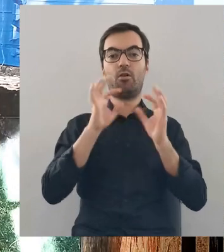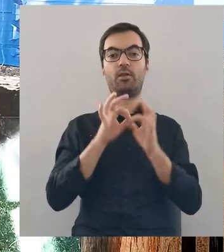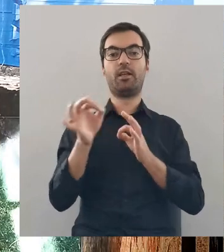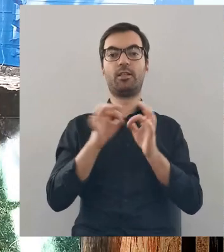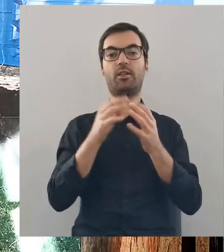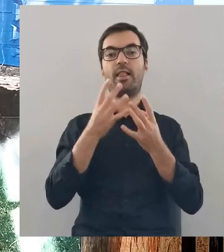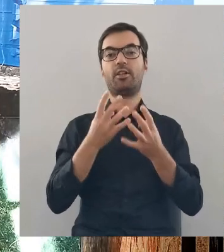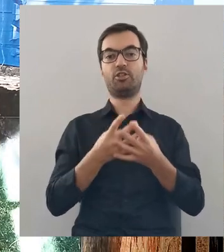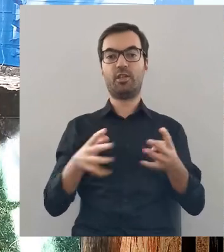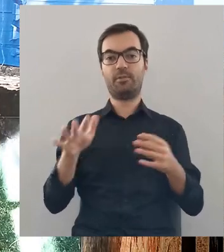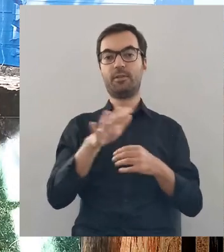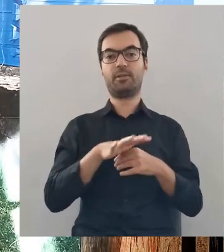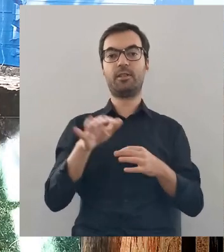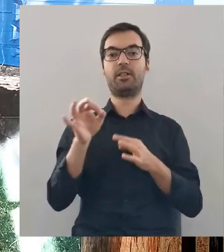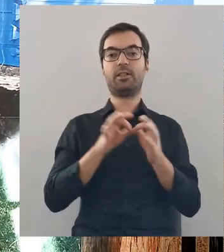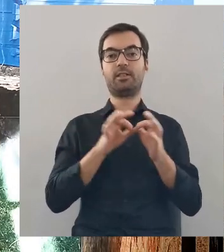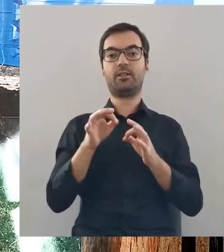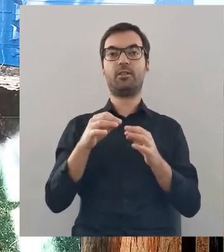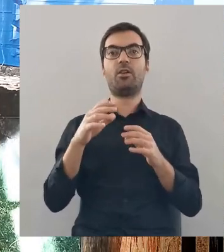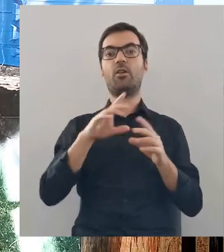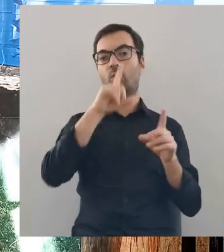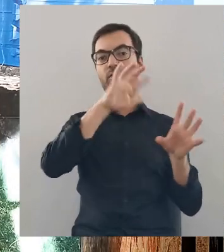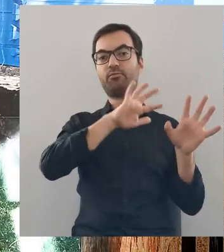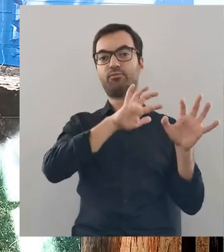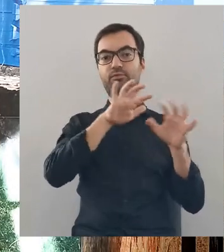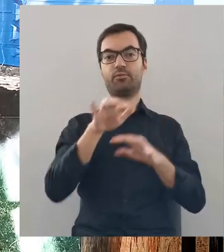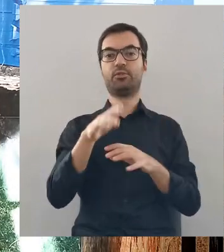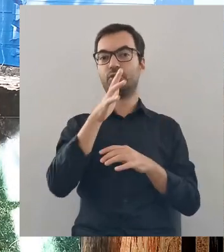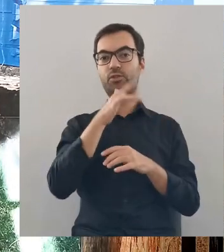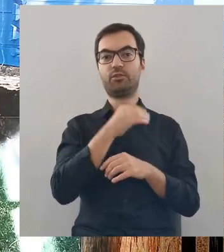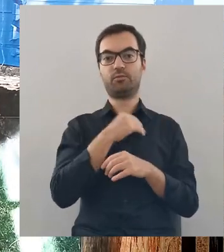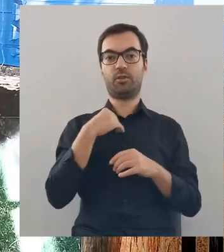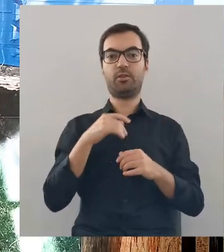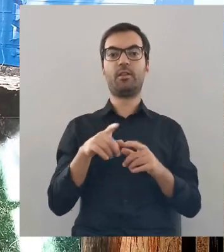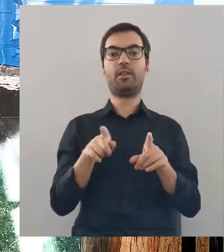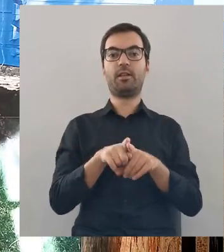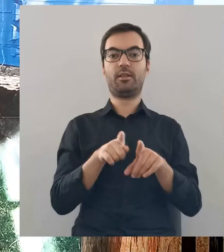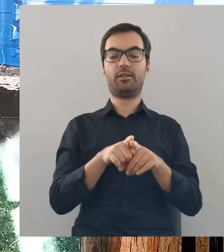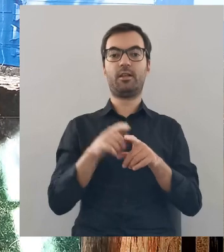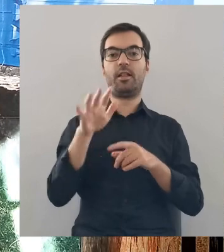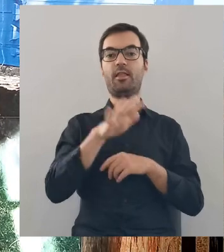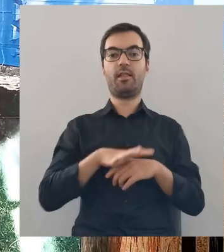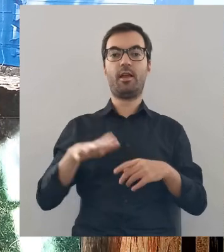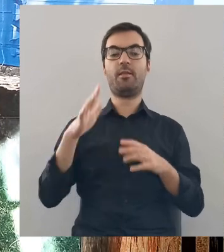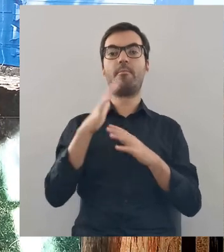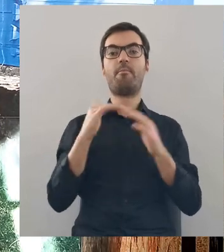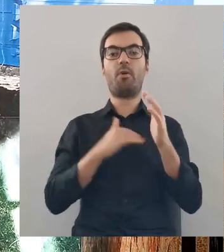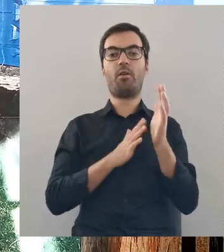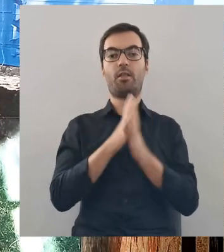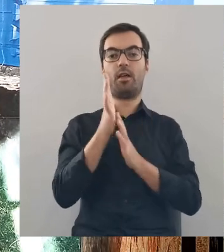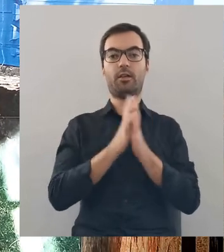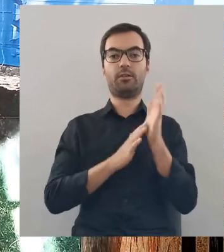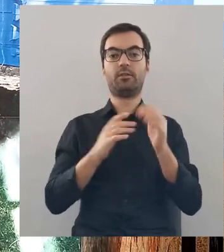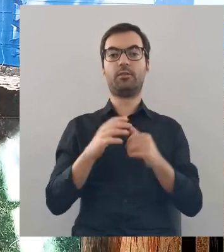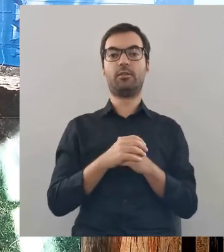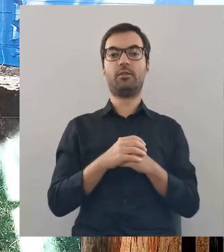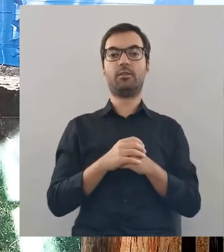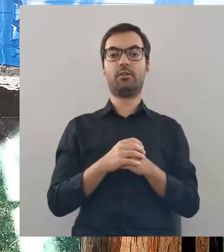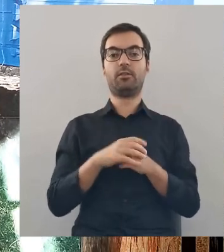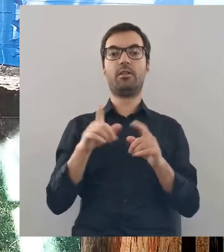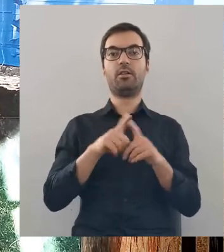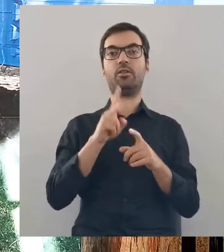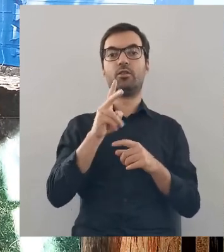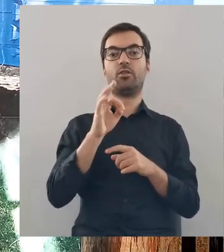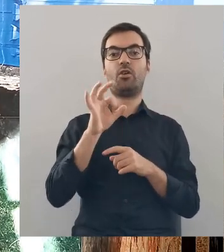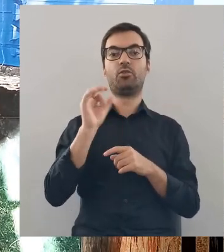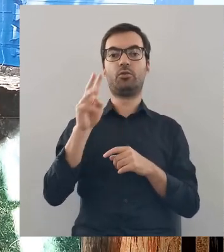i historię w ogóle tego terenu, historię osiedlania się Żydów w ogóle w Polsce, a także na terenie Podlasia i